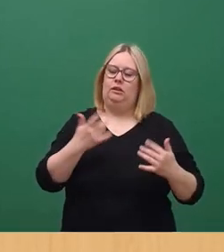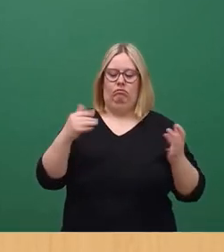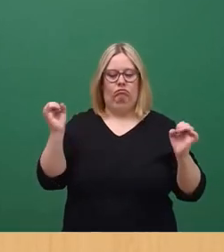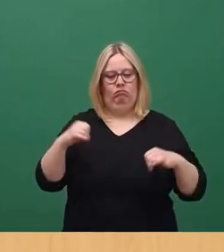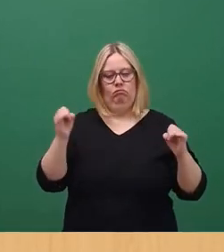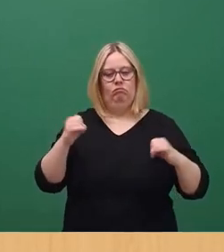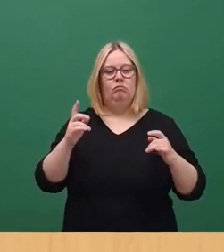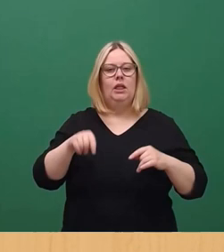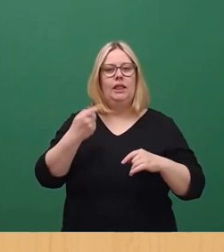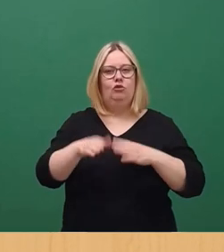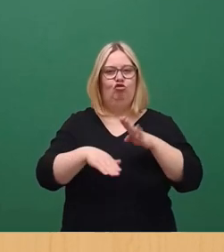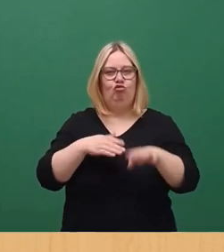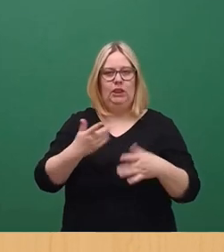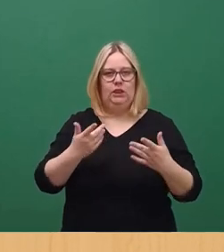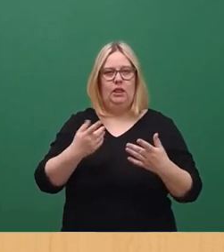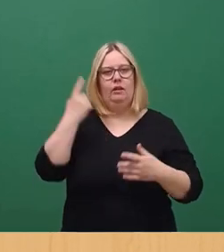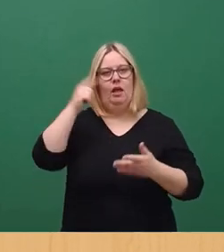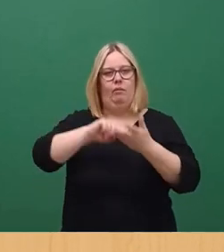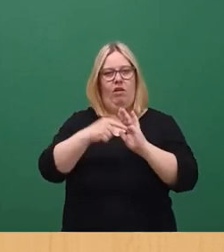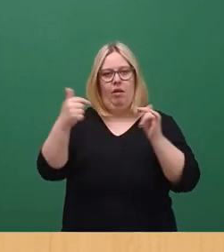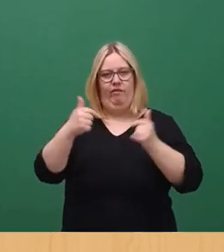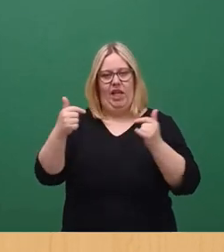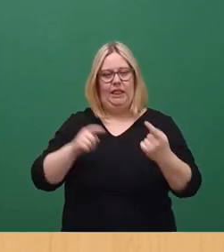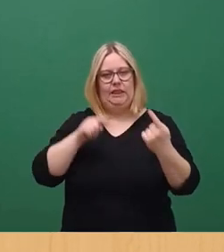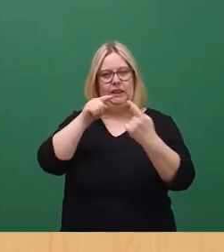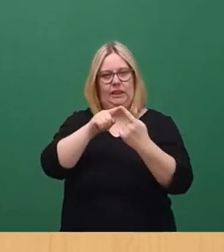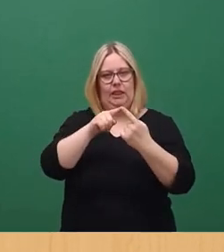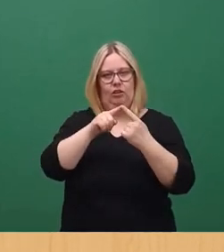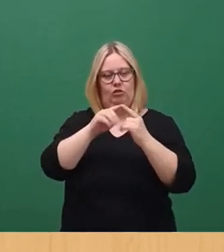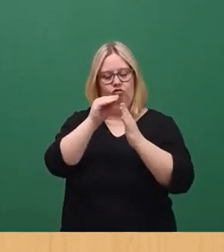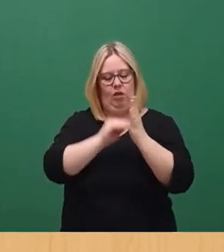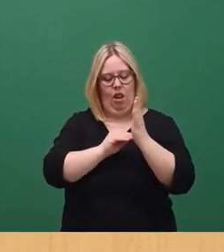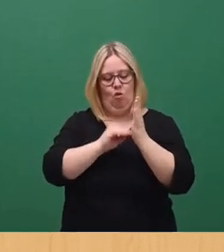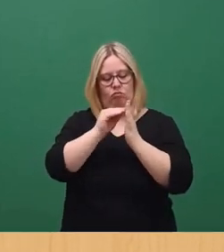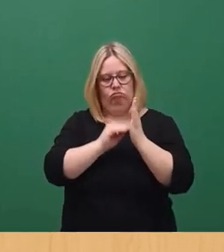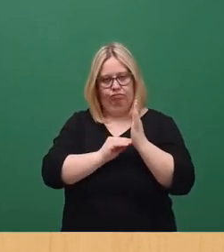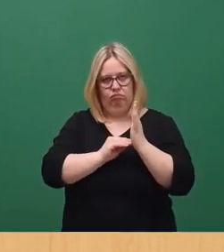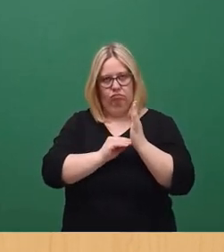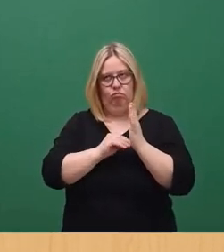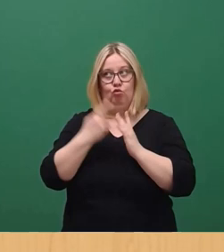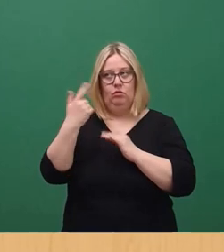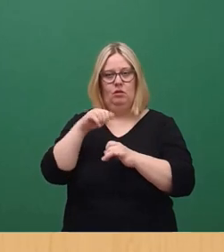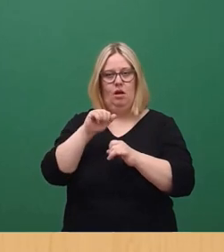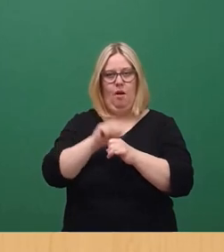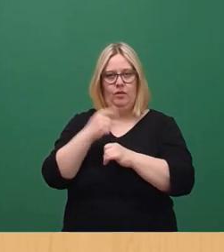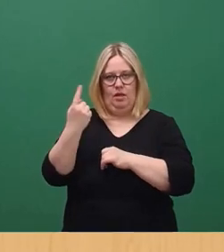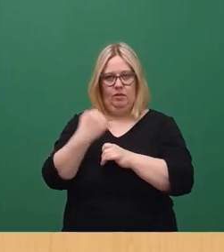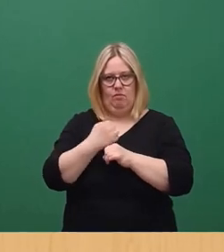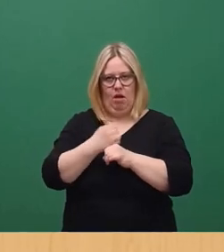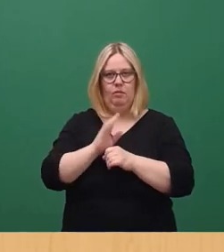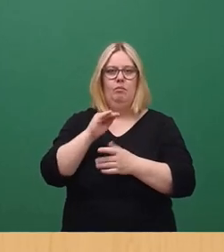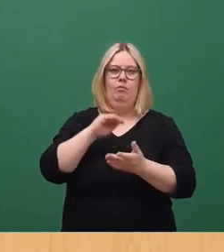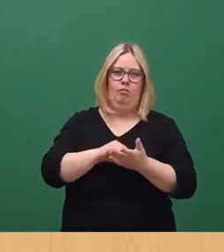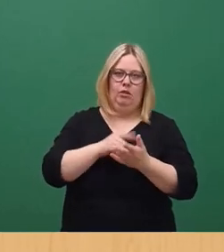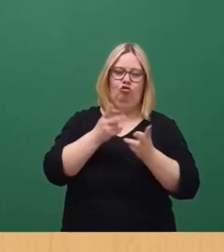als nächster Schritt eine denkmalpflegerische Zielstellung zu erarbeiten ist durch das Amt für Kultur und Denkmalschutz gemeinsam auch mit dem